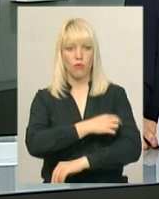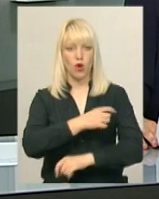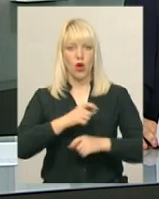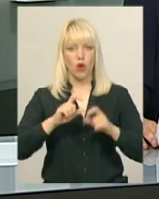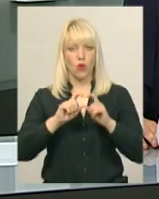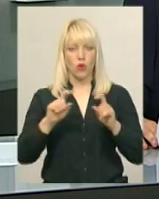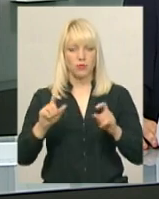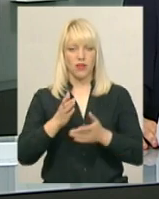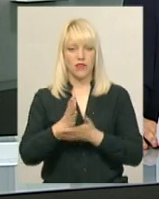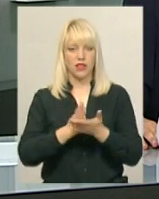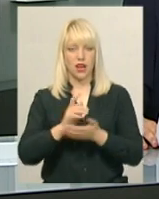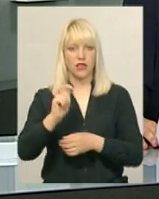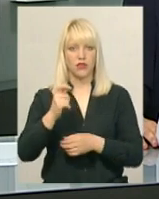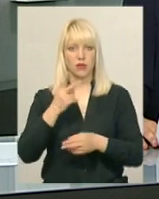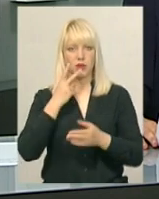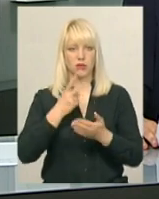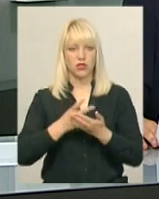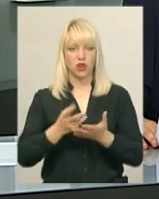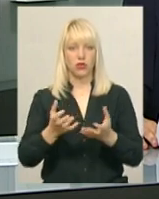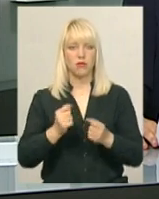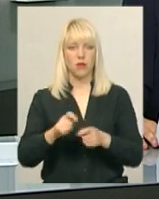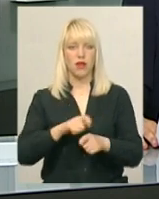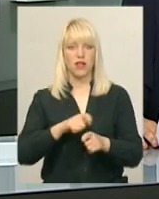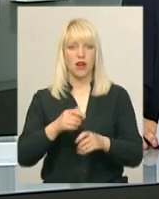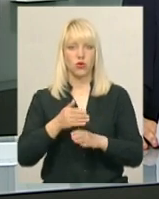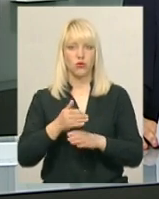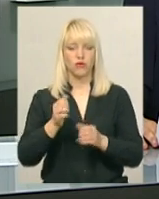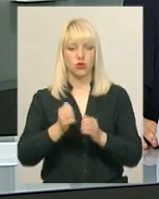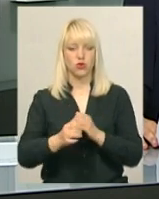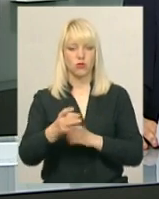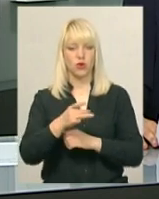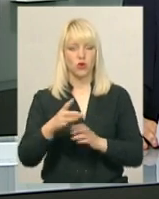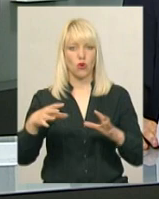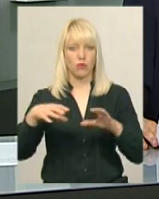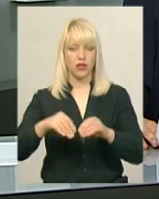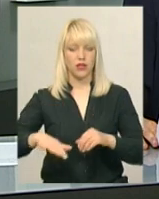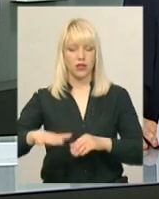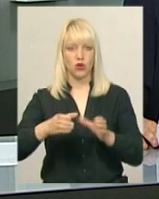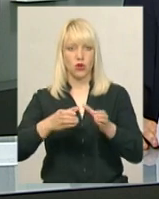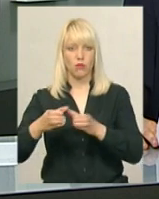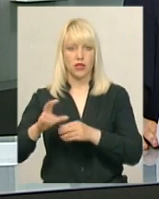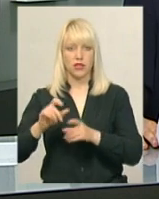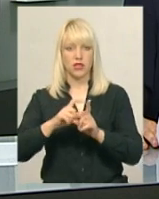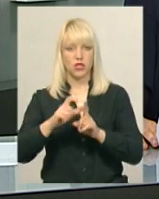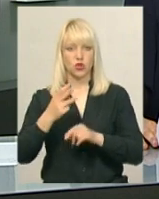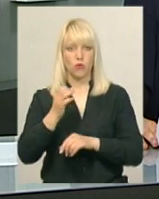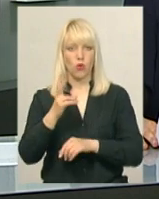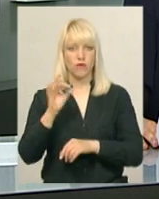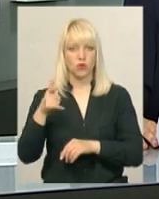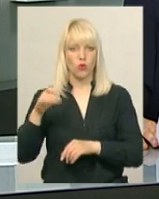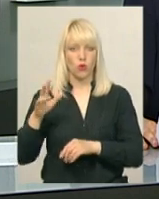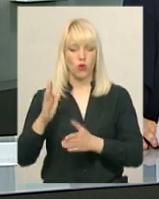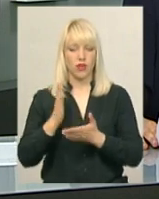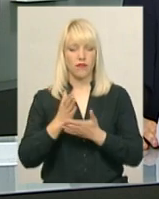і передбачає отримання матеріальної допомоги. У кожному районі та об'єднаній тергромаді, за словами Володимира Шубковського, діє